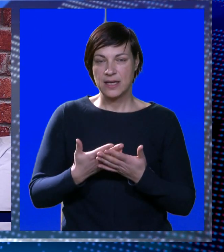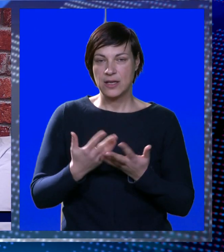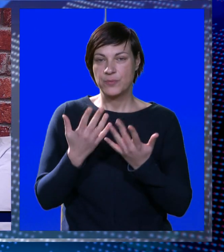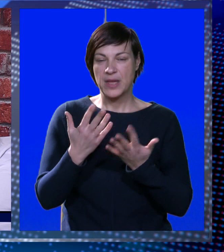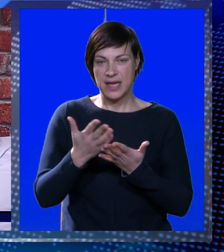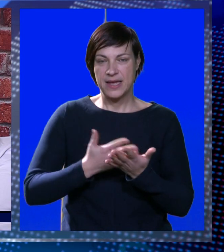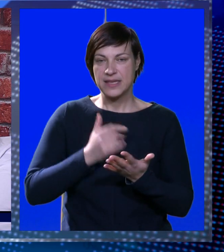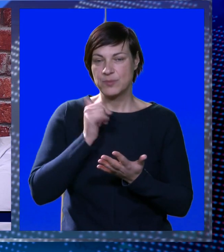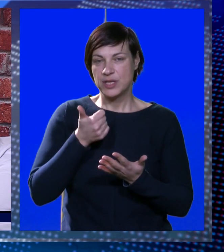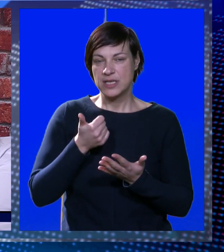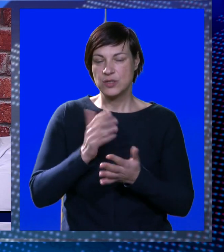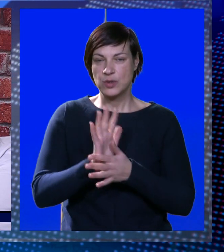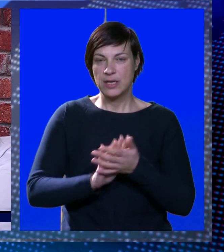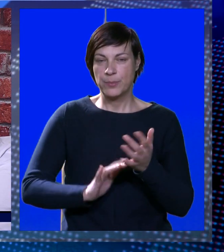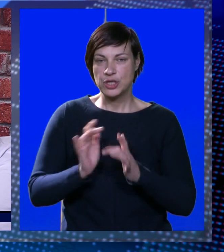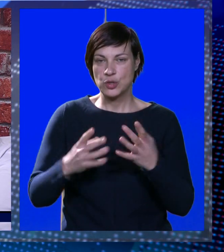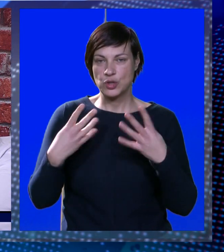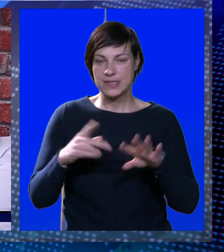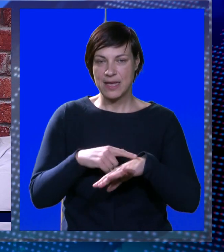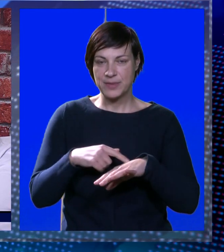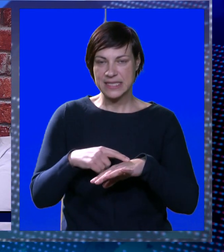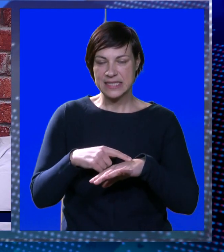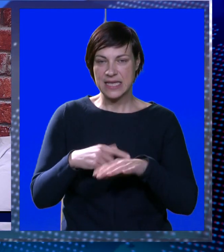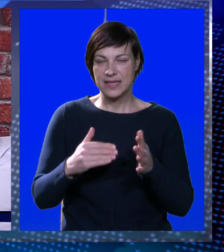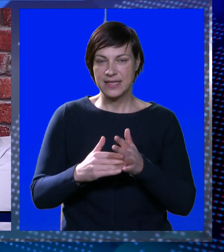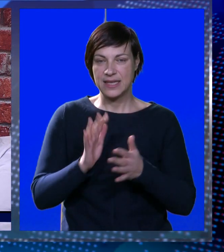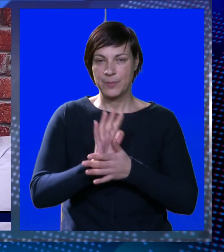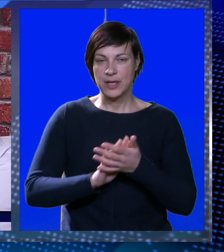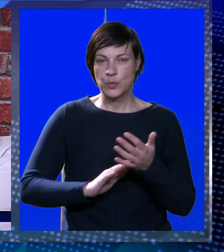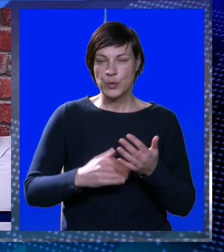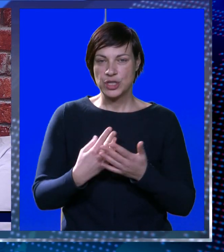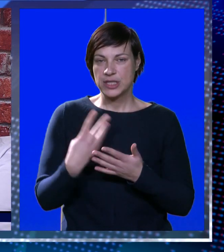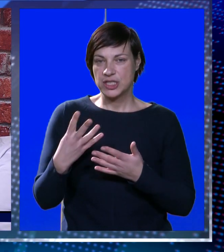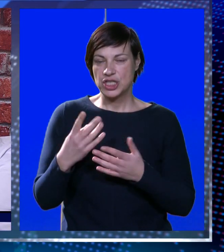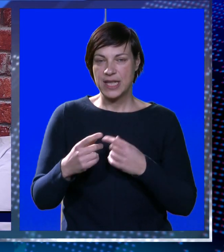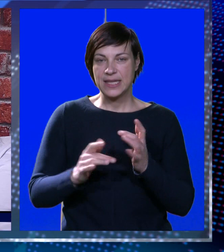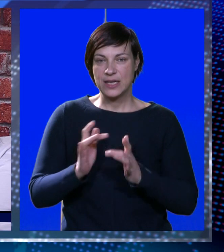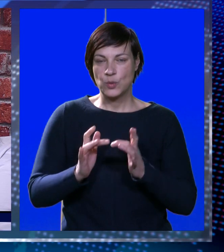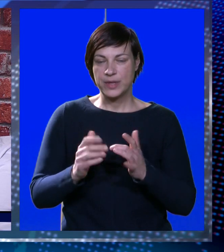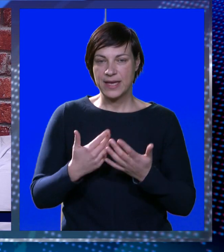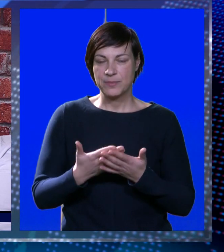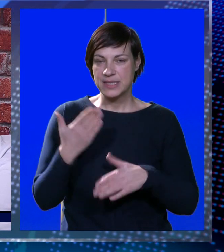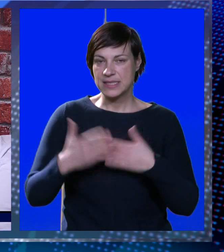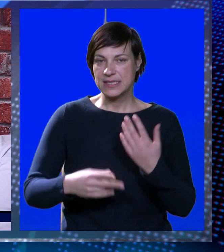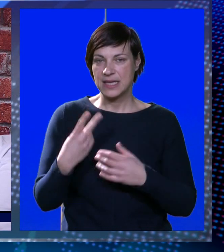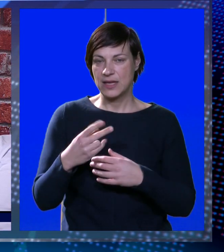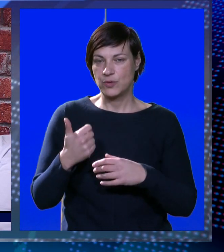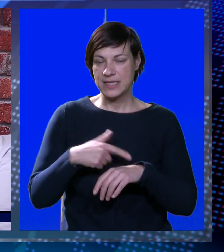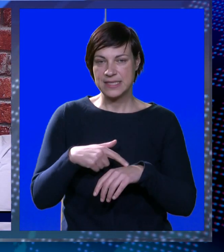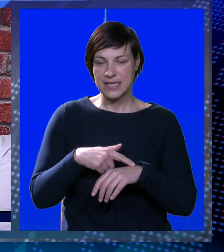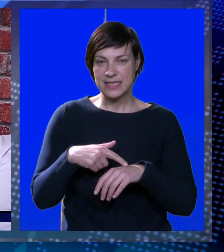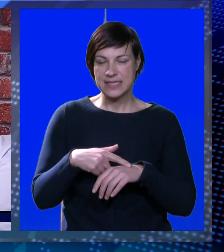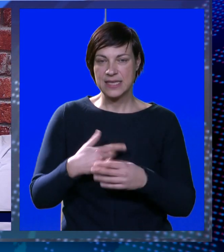Razporečujemo gravi sutra, znači utakmice će početi od 18h. Bi trebalo početi. Četiri utakmice. Znači bi trebalo početi u